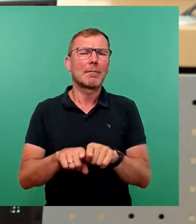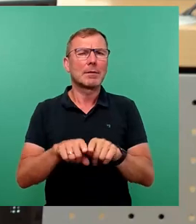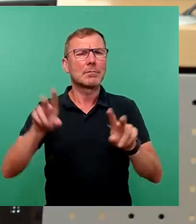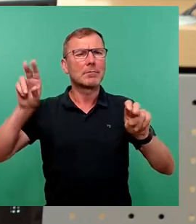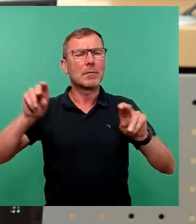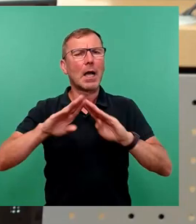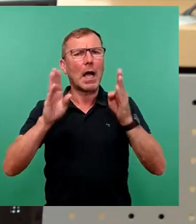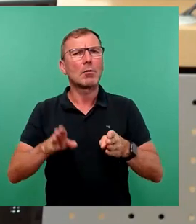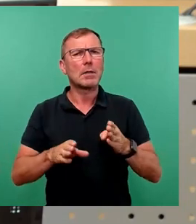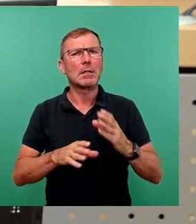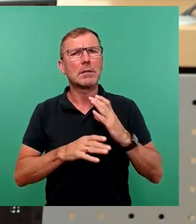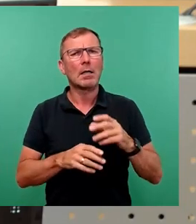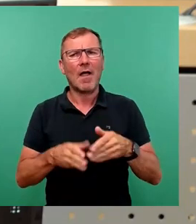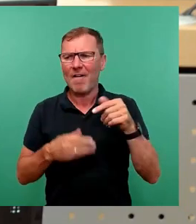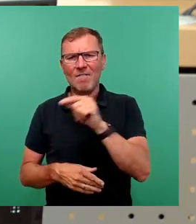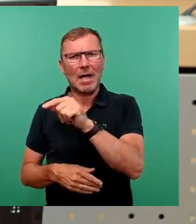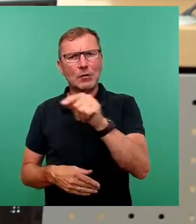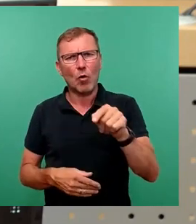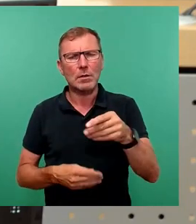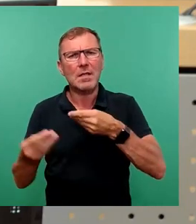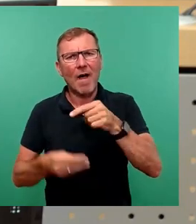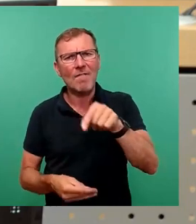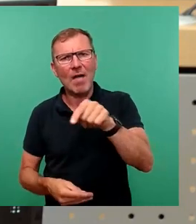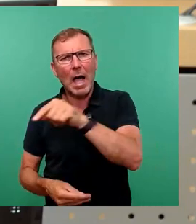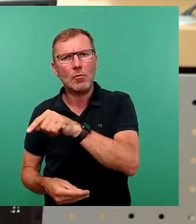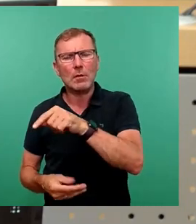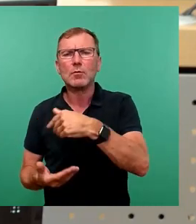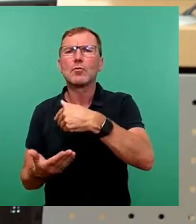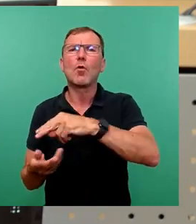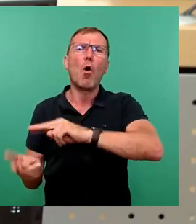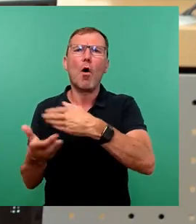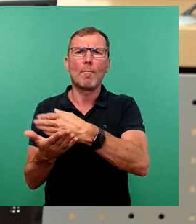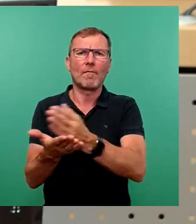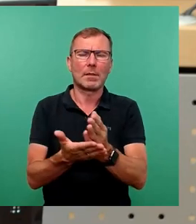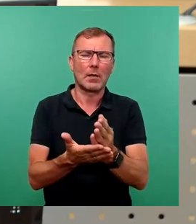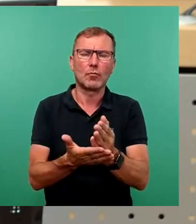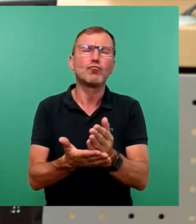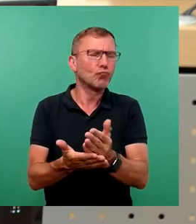haushaltstragenden Fraktionen in ihren Verhandlungen umverteilt haben. Feststellung.